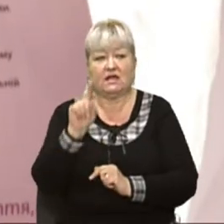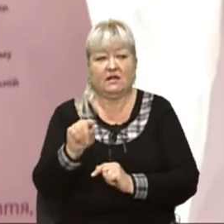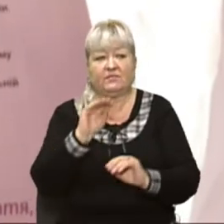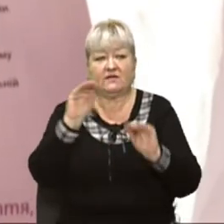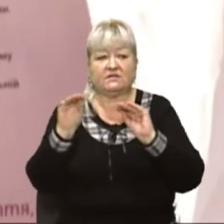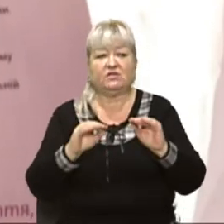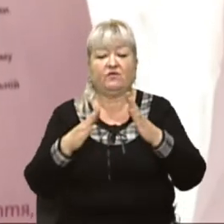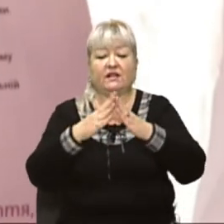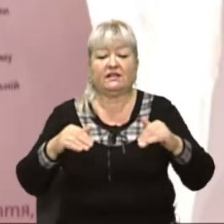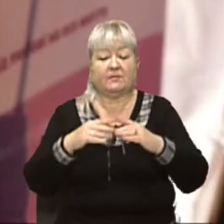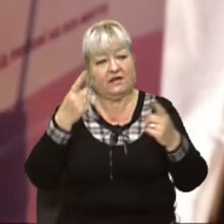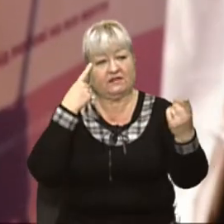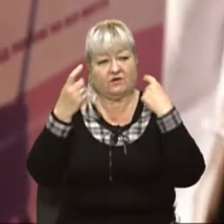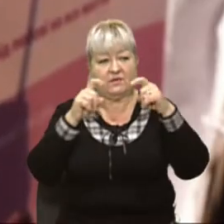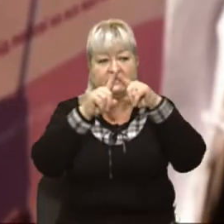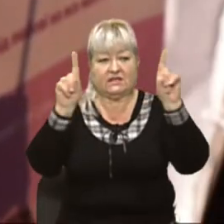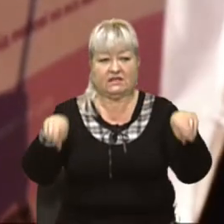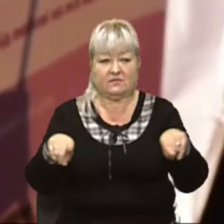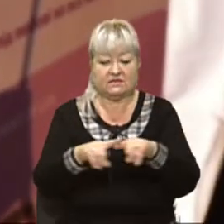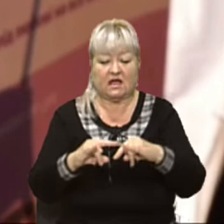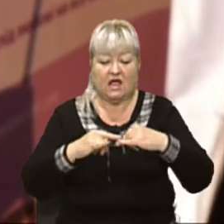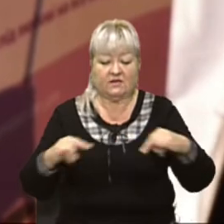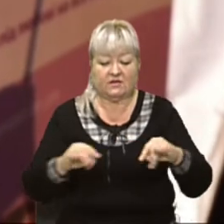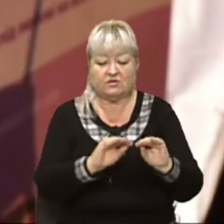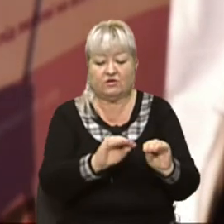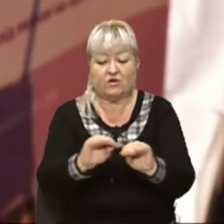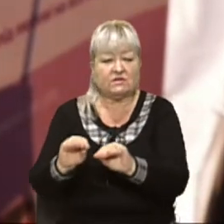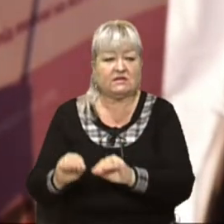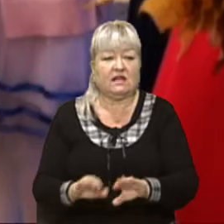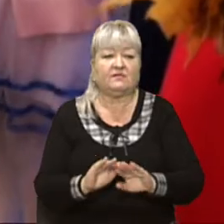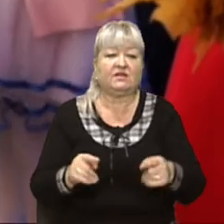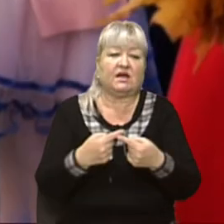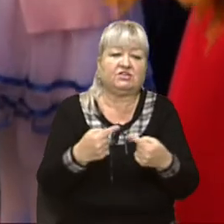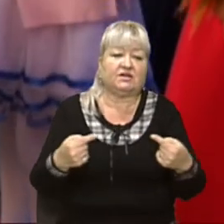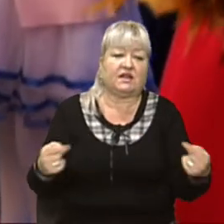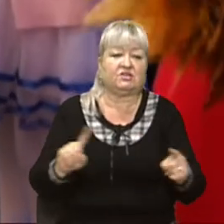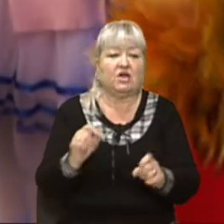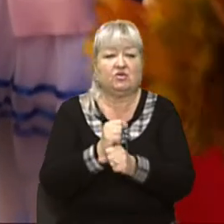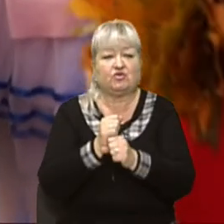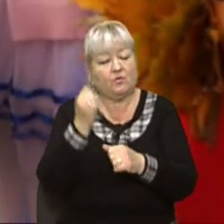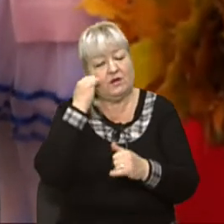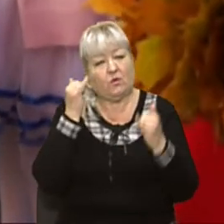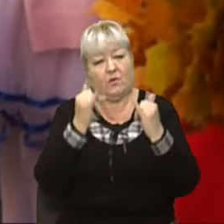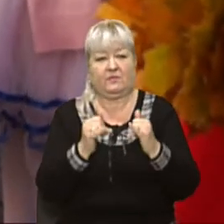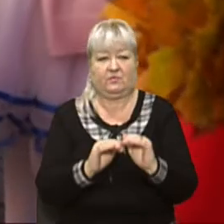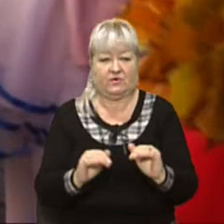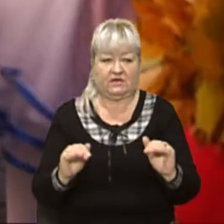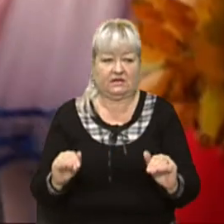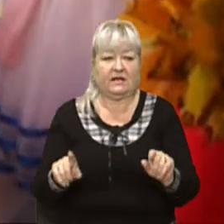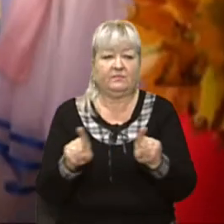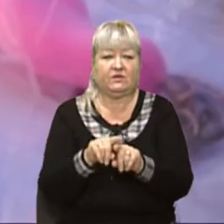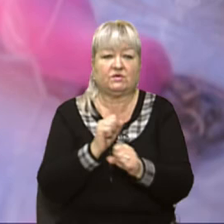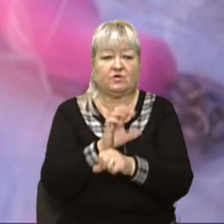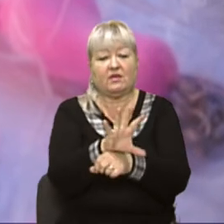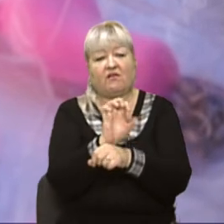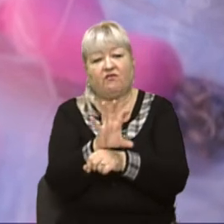встановили намет з інформаційним стендом, на столі розклали дитячі речі, які волонтери роблять у пам'ять про дітей. Також областували фотозону, а